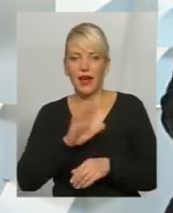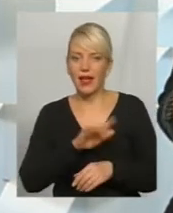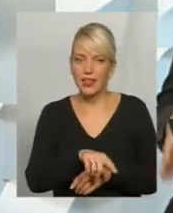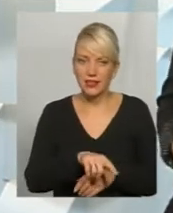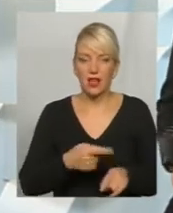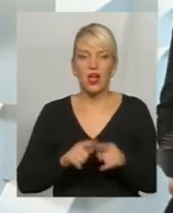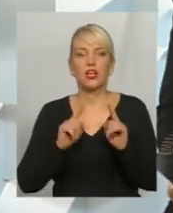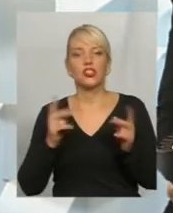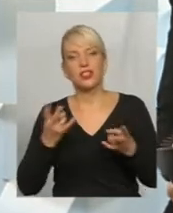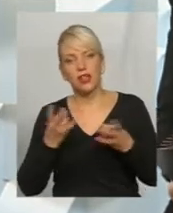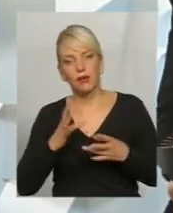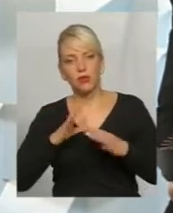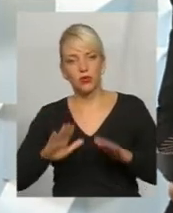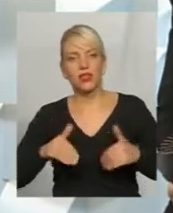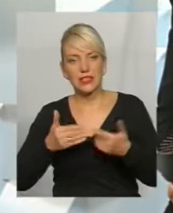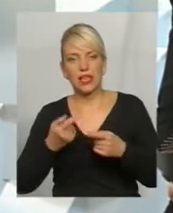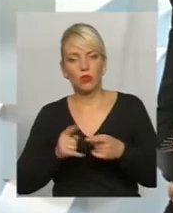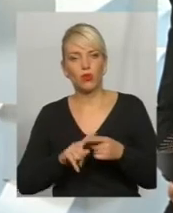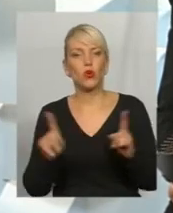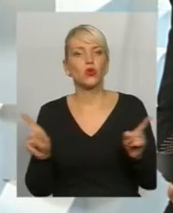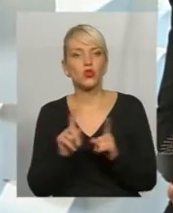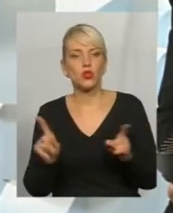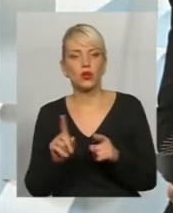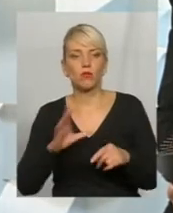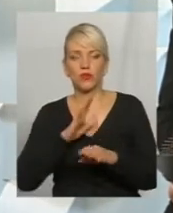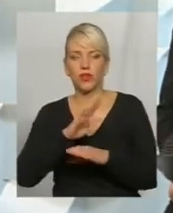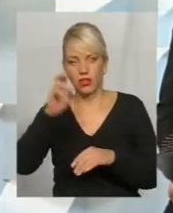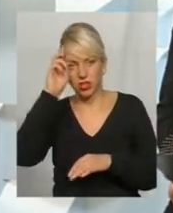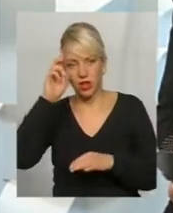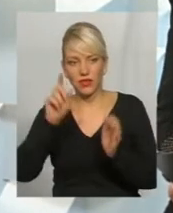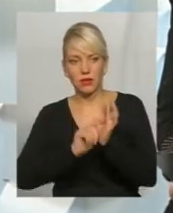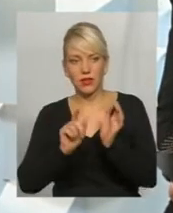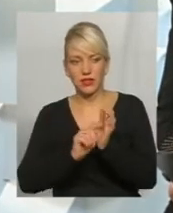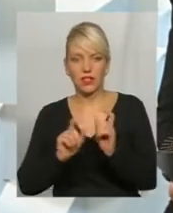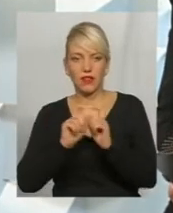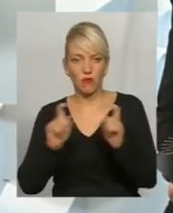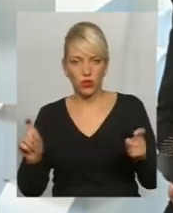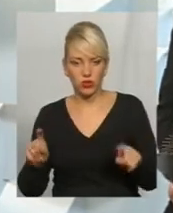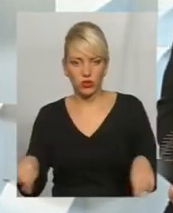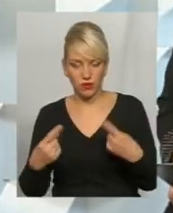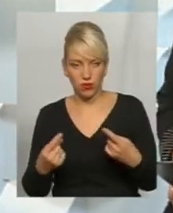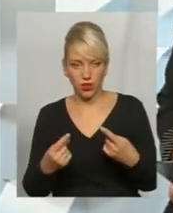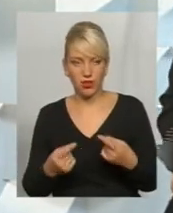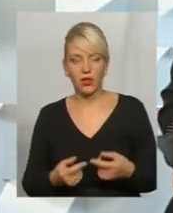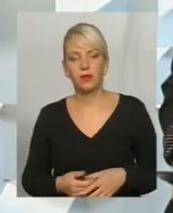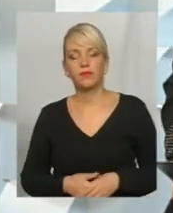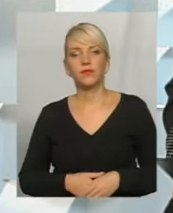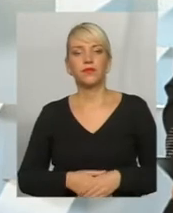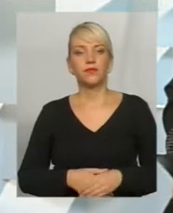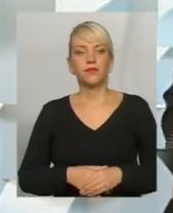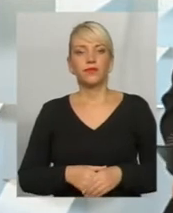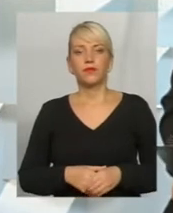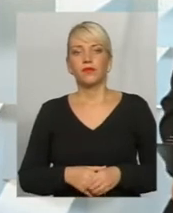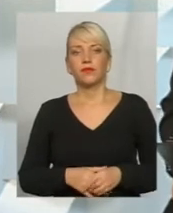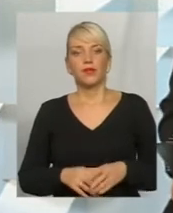бути ініціатором того, щоб був той самий недержавний пенсійний фонд створений. От, прошу, ваші думки з цього приводу.